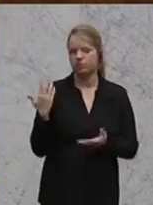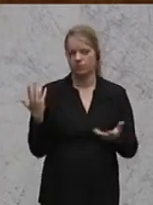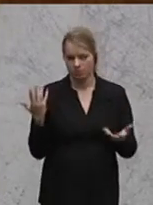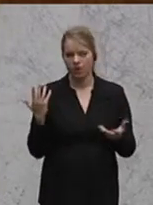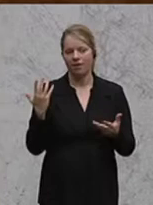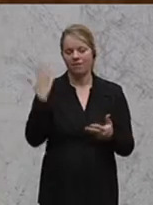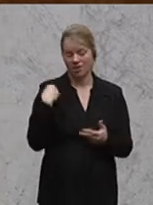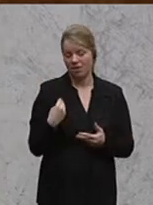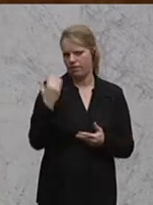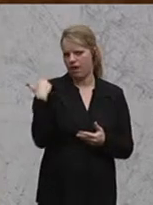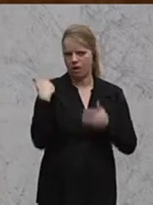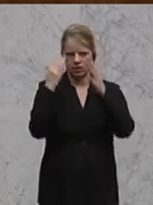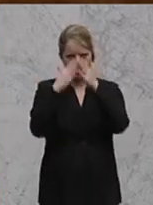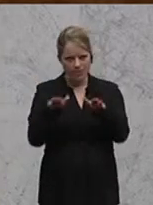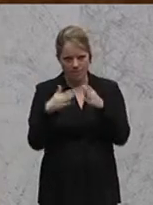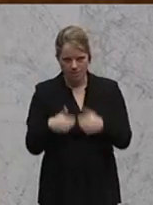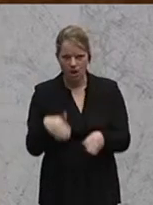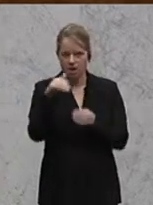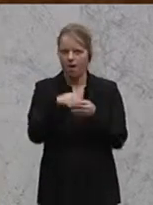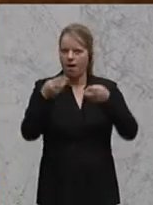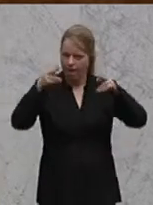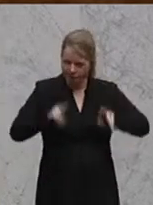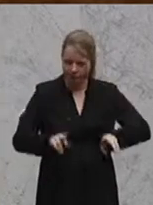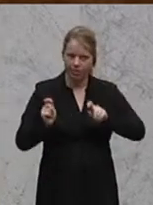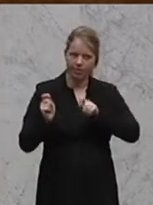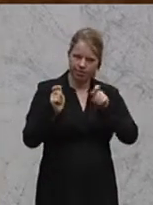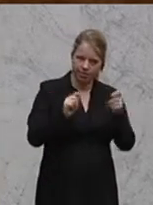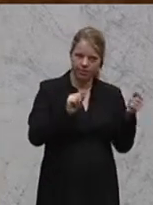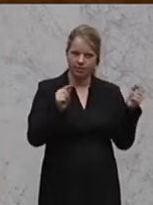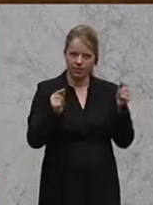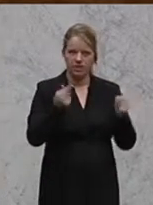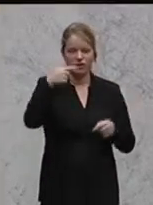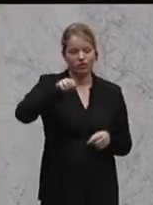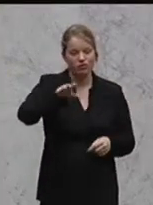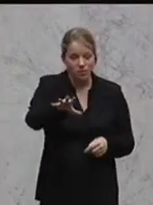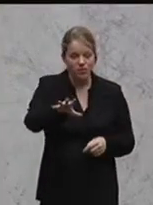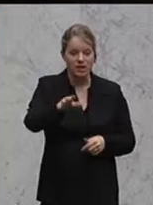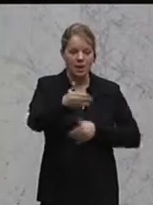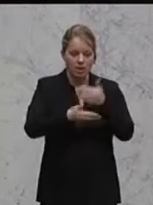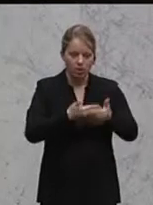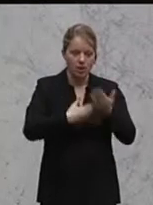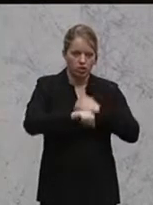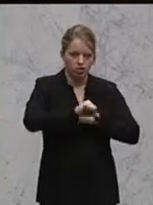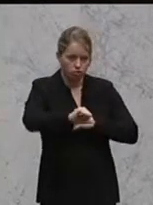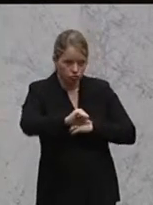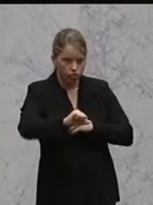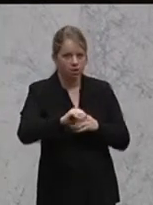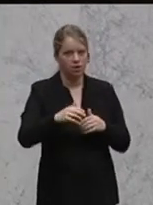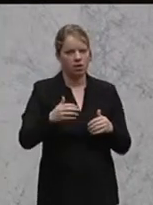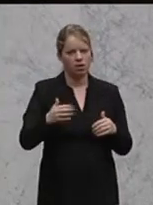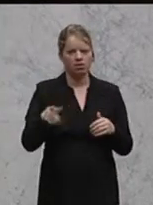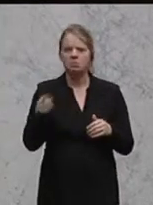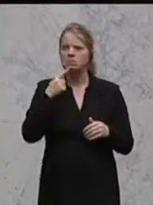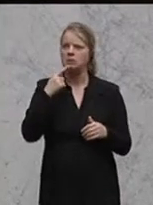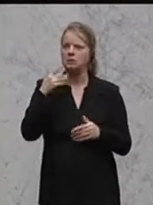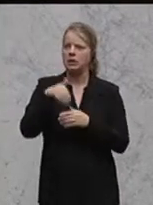erst auch im Dezember im Rat vorgegeben, 2015 die Verhandlungen zu beschleunigen. Sie werden sagen, das hat ja nichts mit dem Inhalt